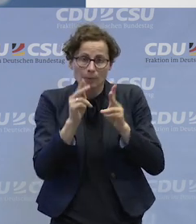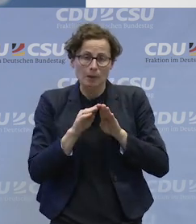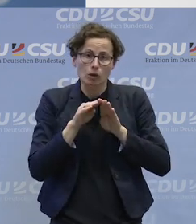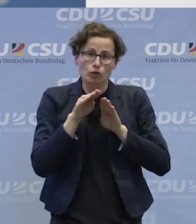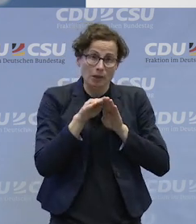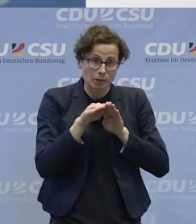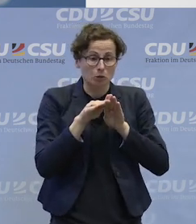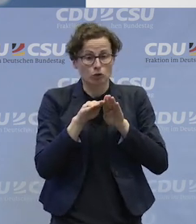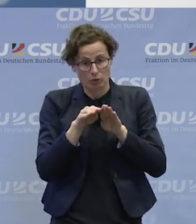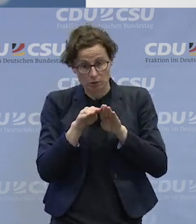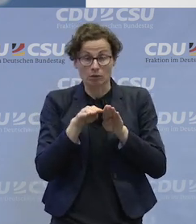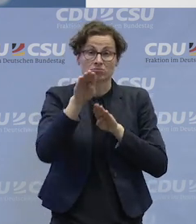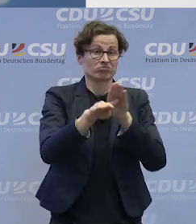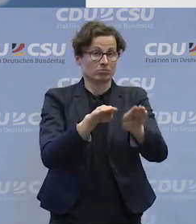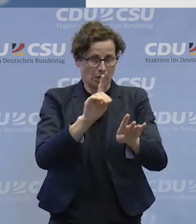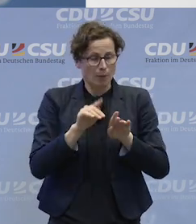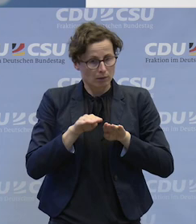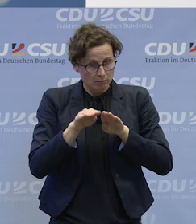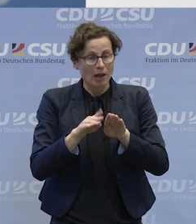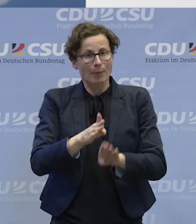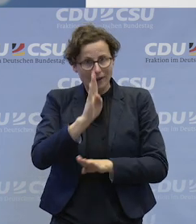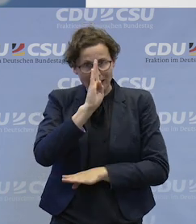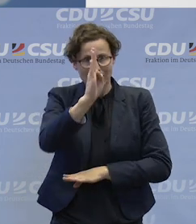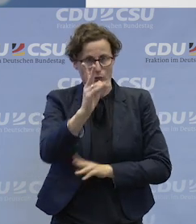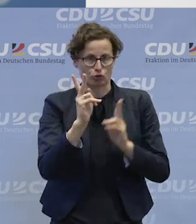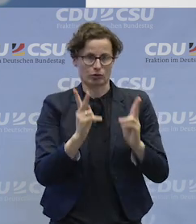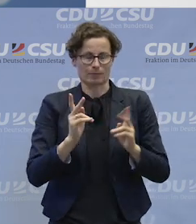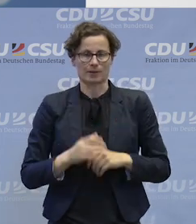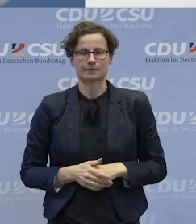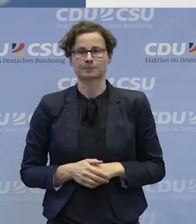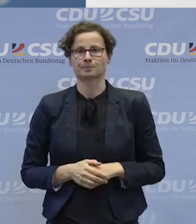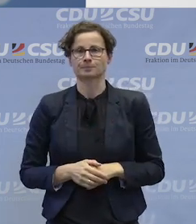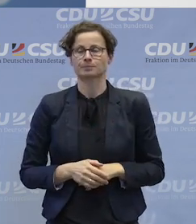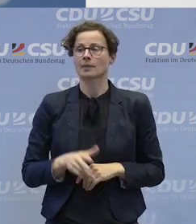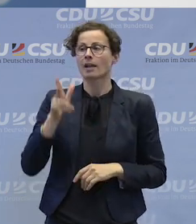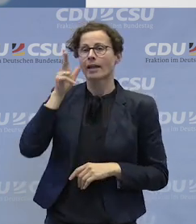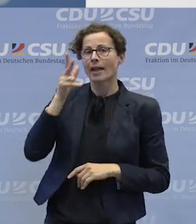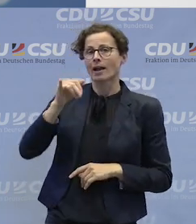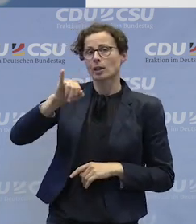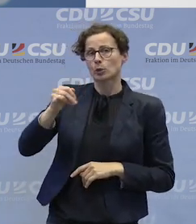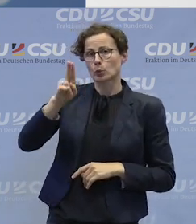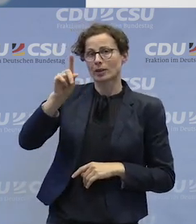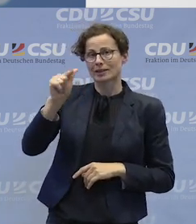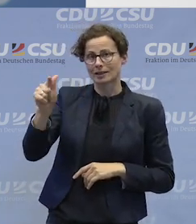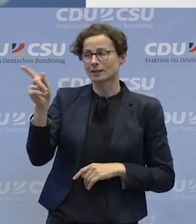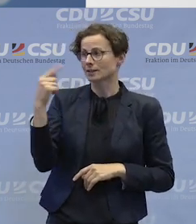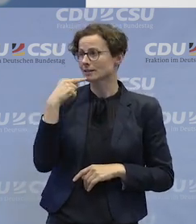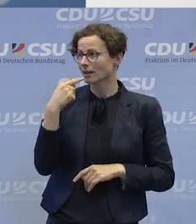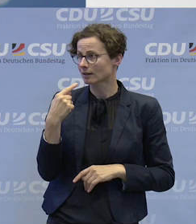aber ich glaube, wir sind ganz gut unterwegs. Herr Judith, Sie wollten, dass alle CDU